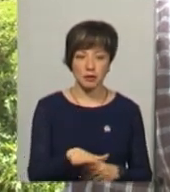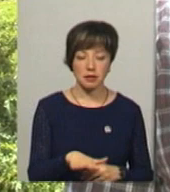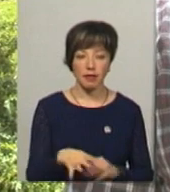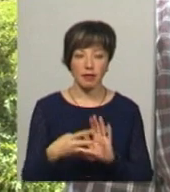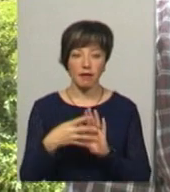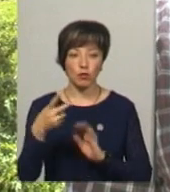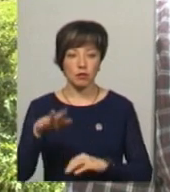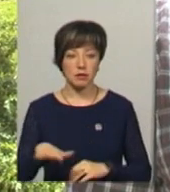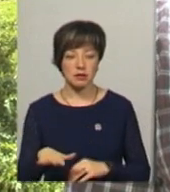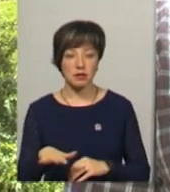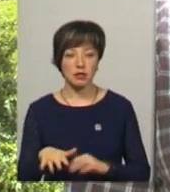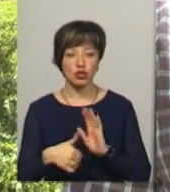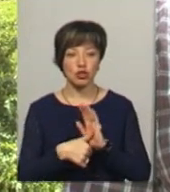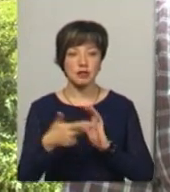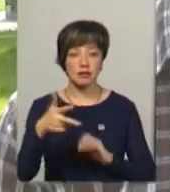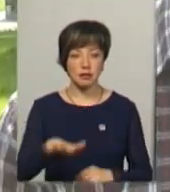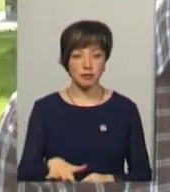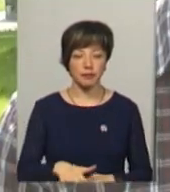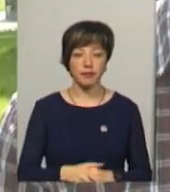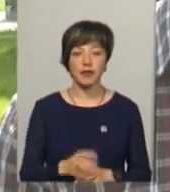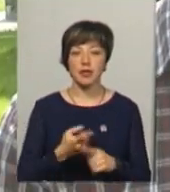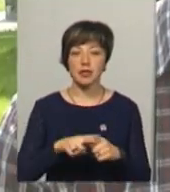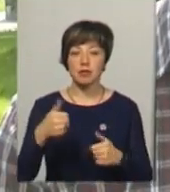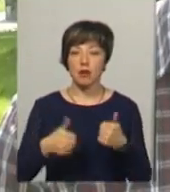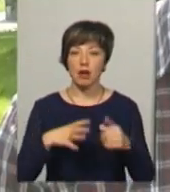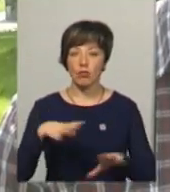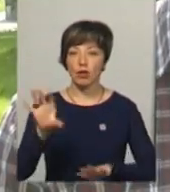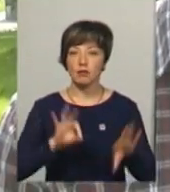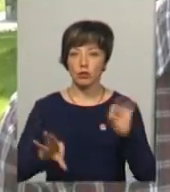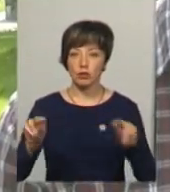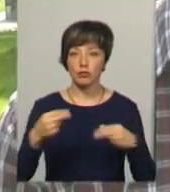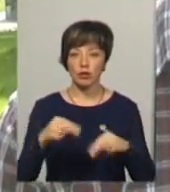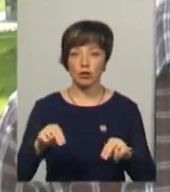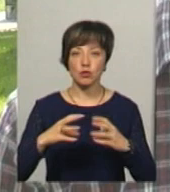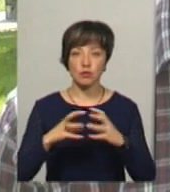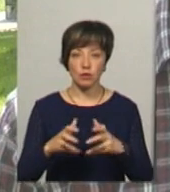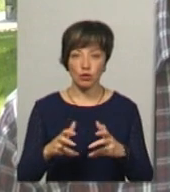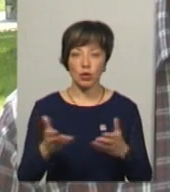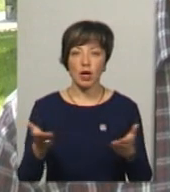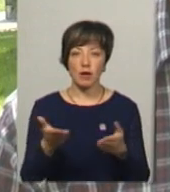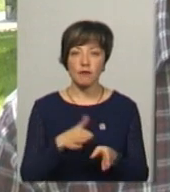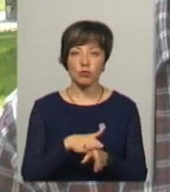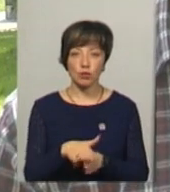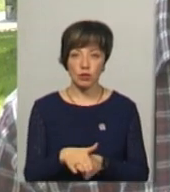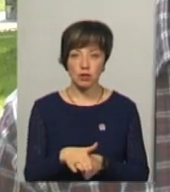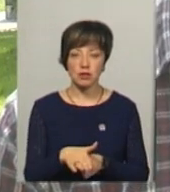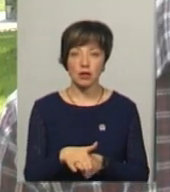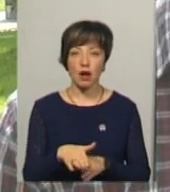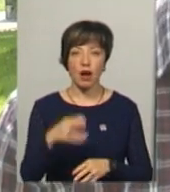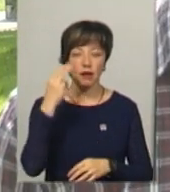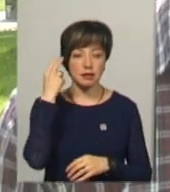9 других та 6 третьих. Ці змагання були відбірковими до Чемпіонату світу, який відбудеться у